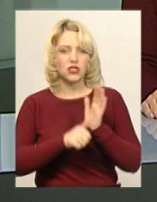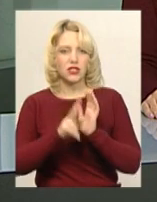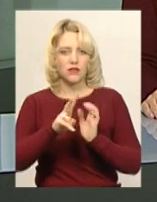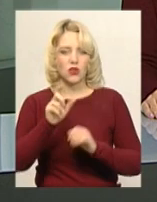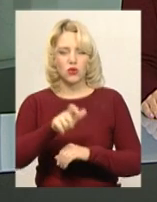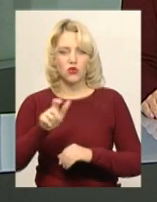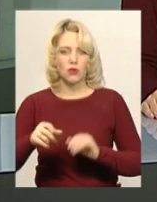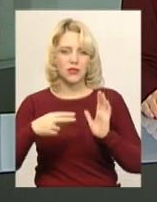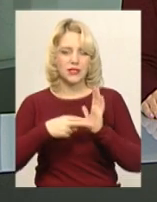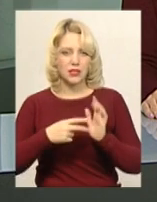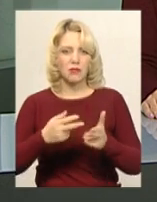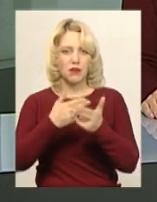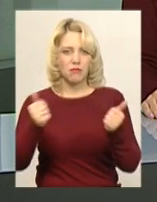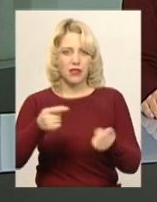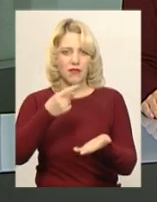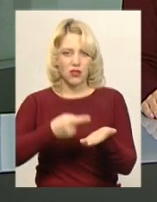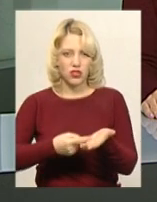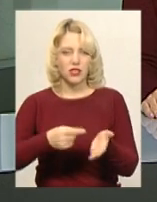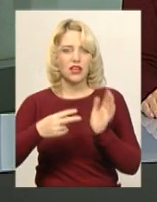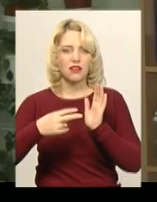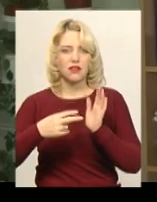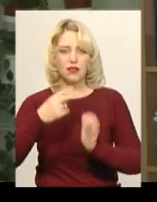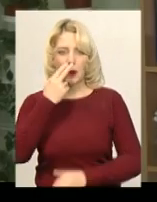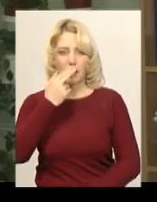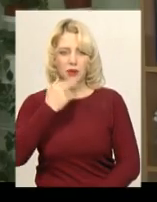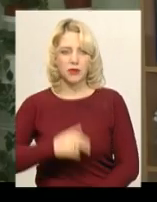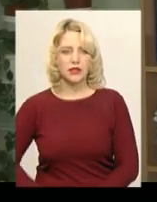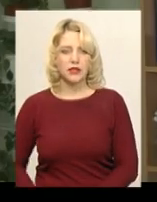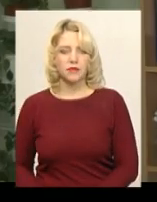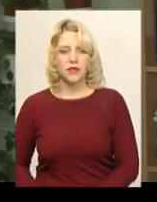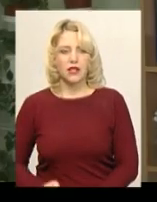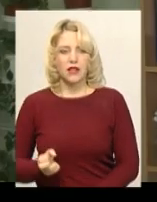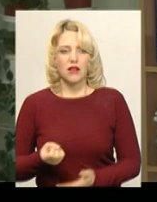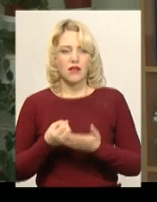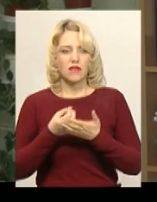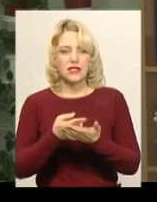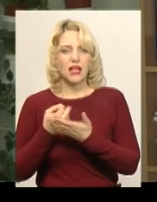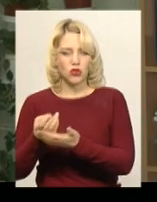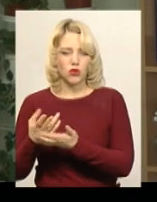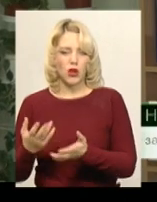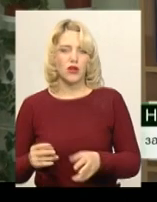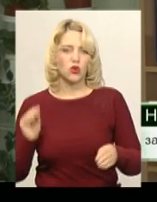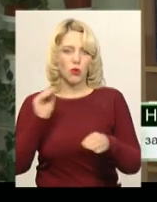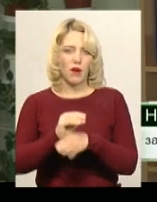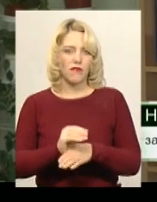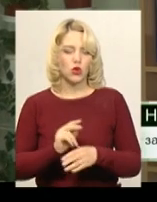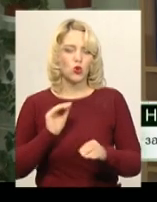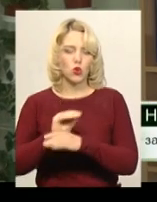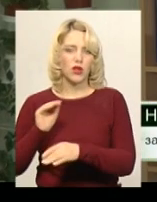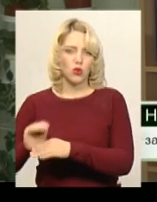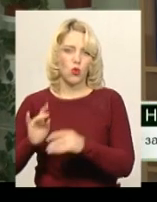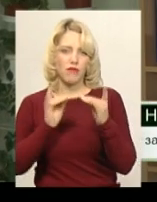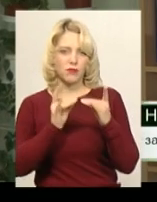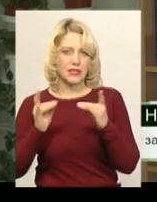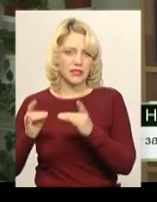них 7 з підтвердженим грибом. В стаціонарі розгорнуто додаткові місця, тому що на 150